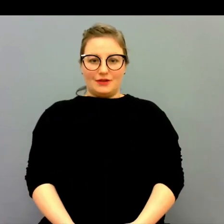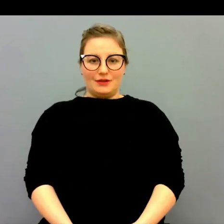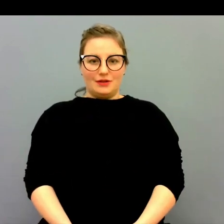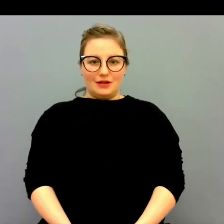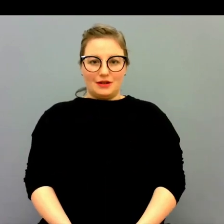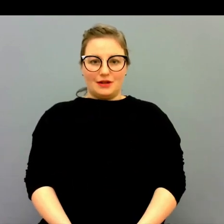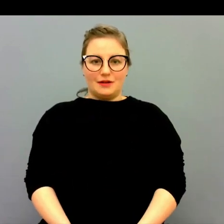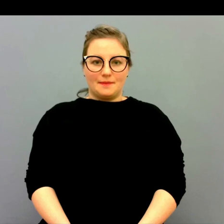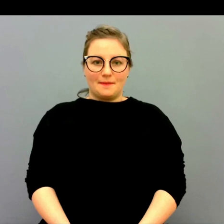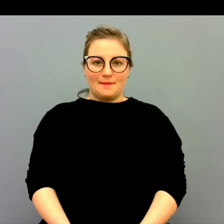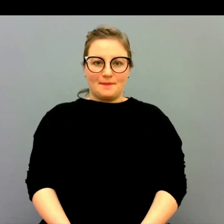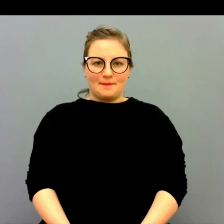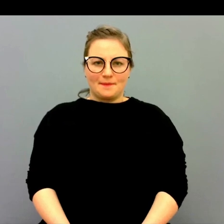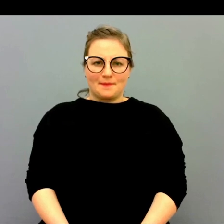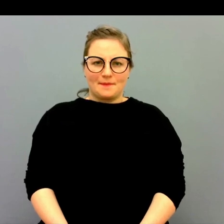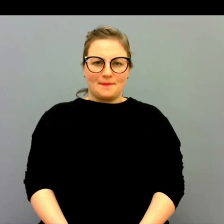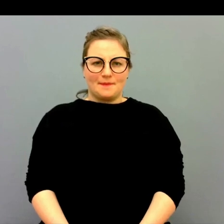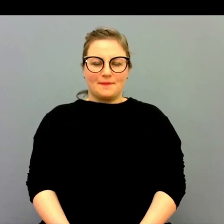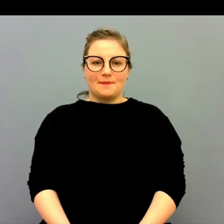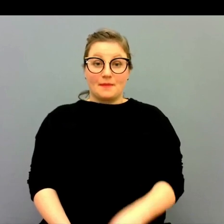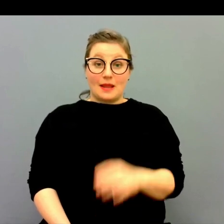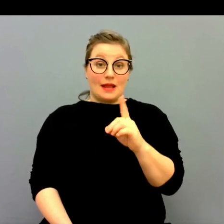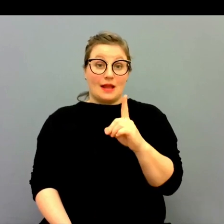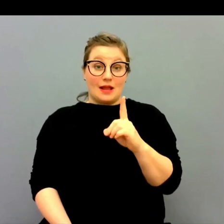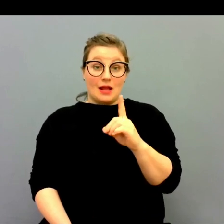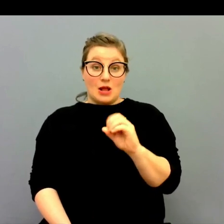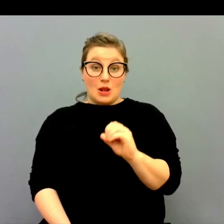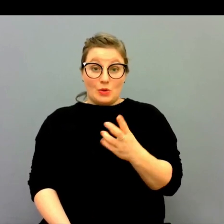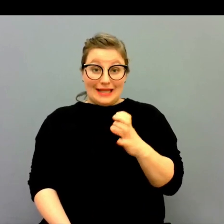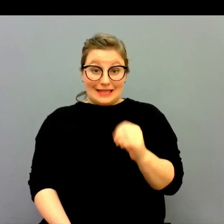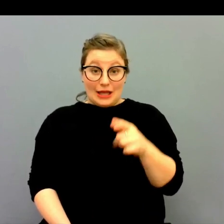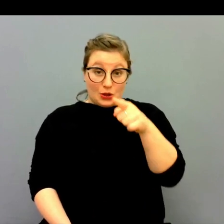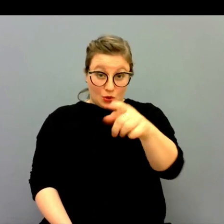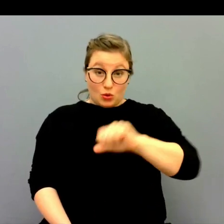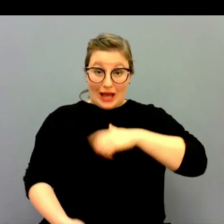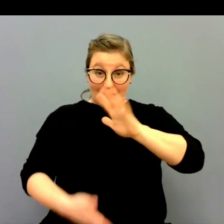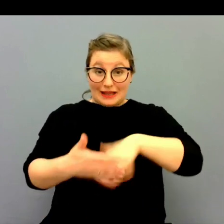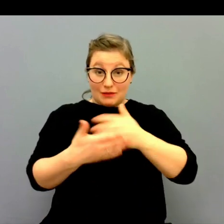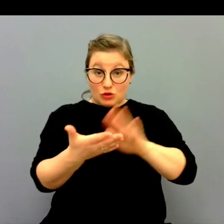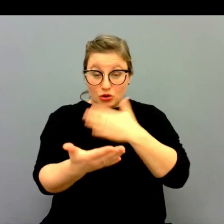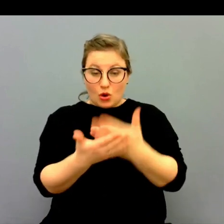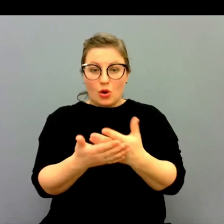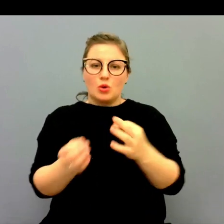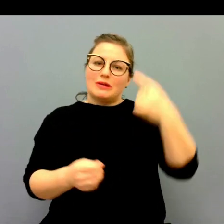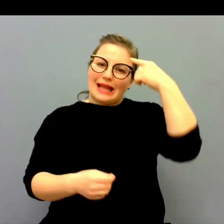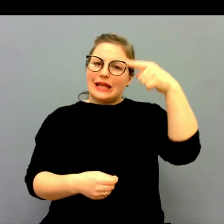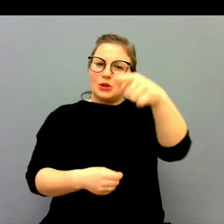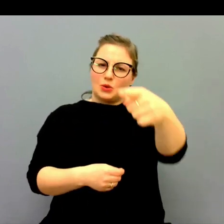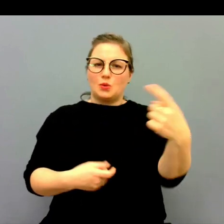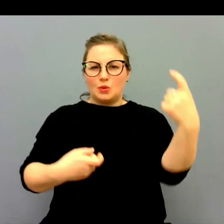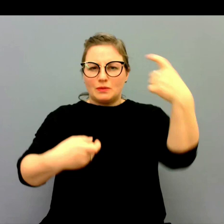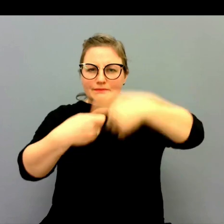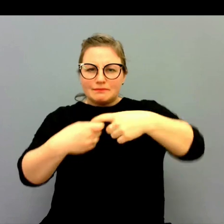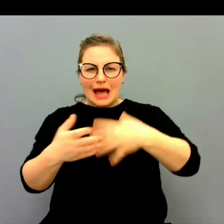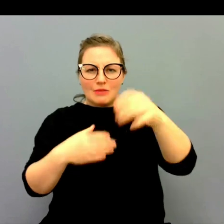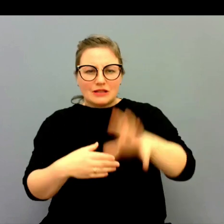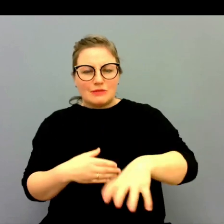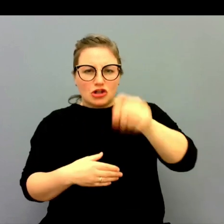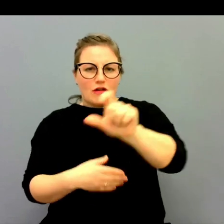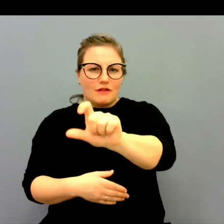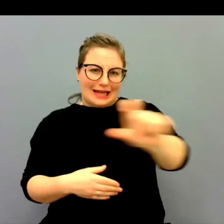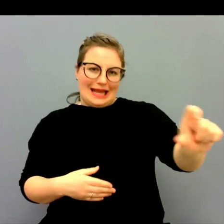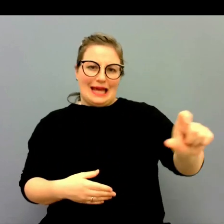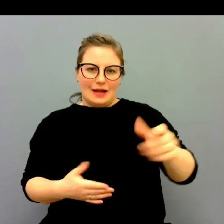Tack. Och Louise, vad är dina tankar som teckenspråkstolk om det här läget och särskilt kopplat till just